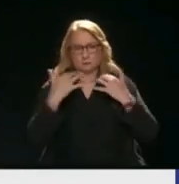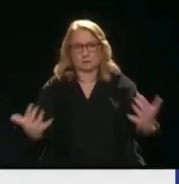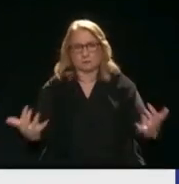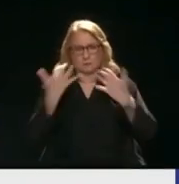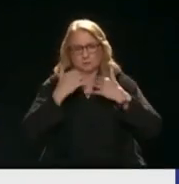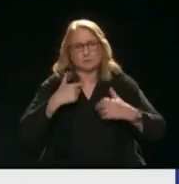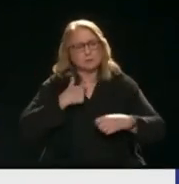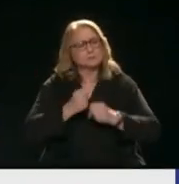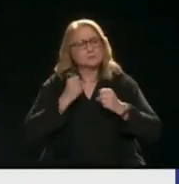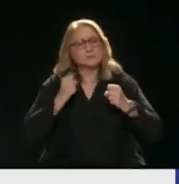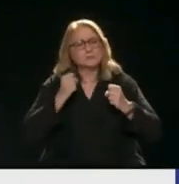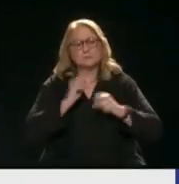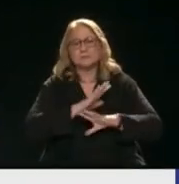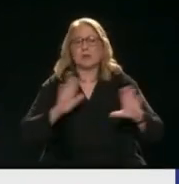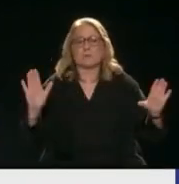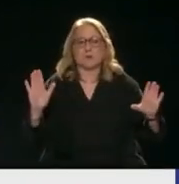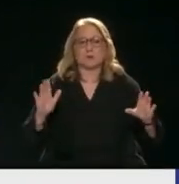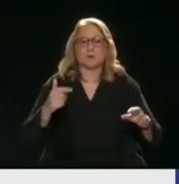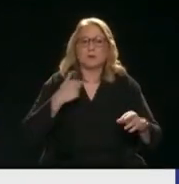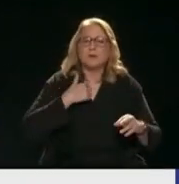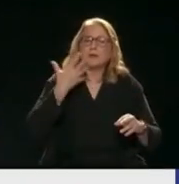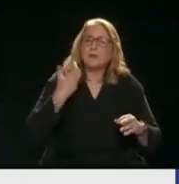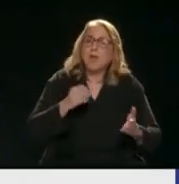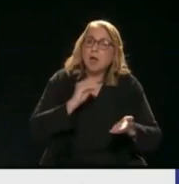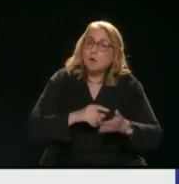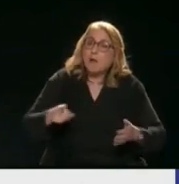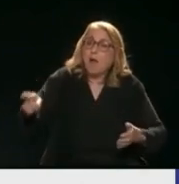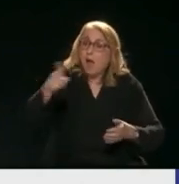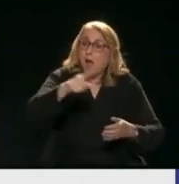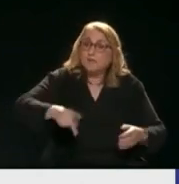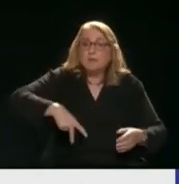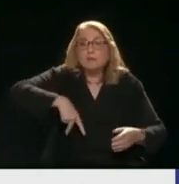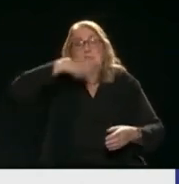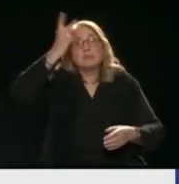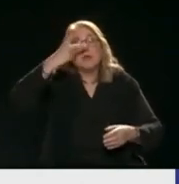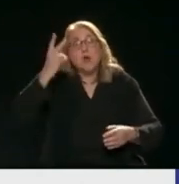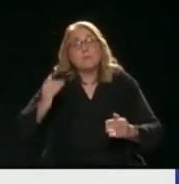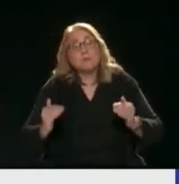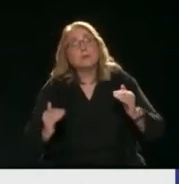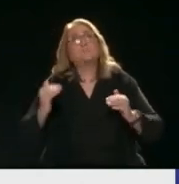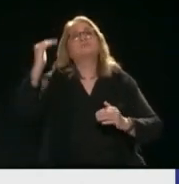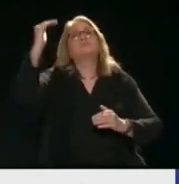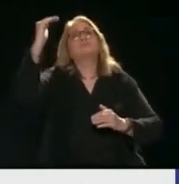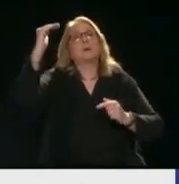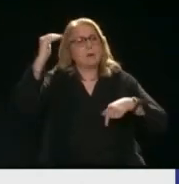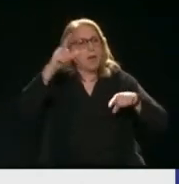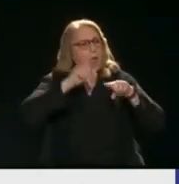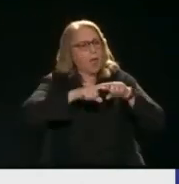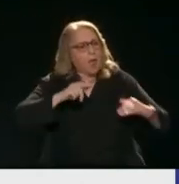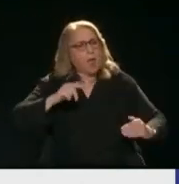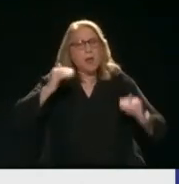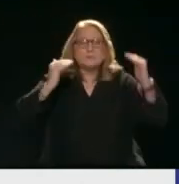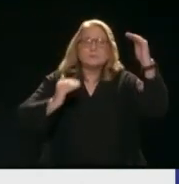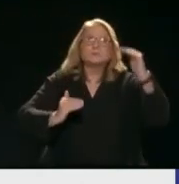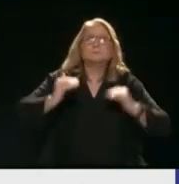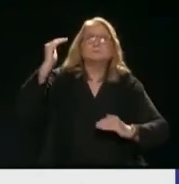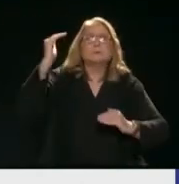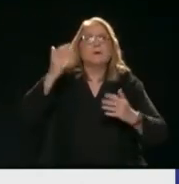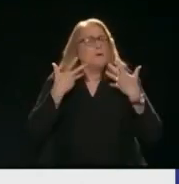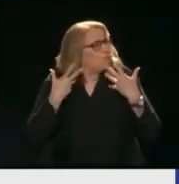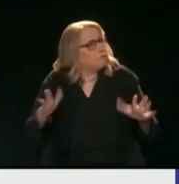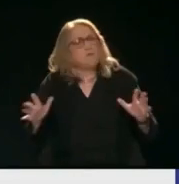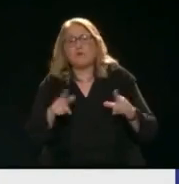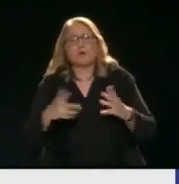Παραπάνω ο Επίληδας Από τον Αυτόχθονα Έλληνα Αυτό πραγματικά είναι τραγικό Και από πώς έχει